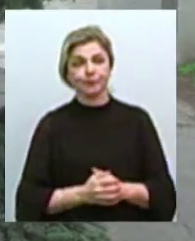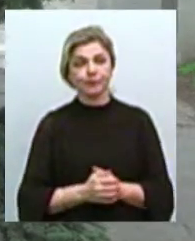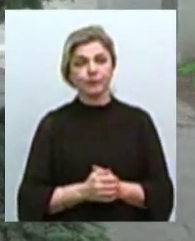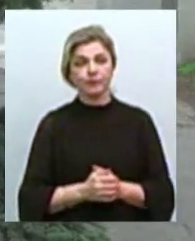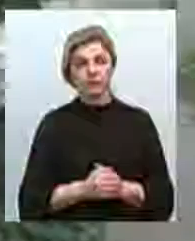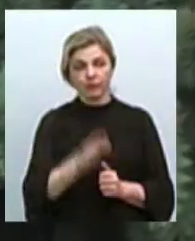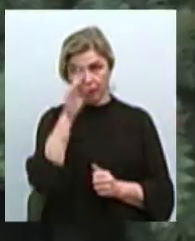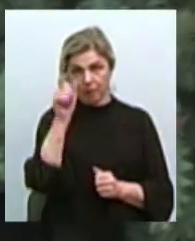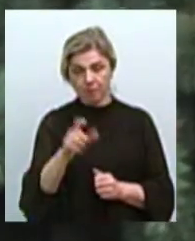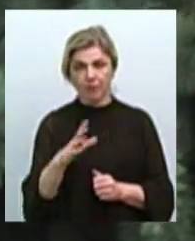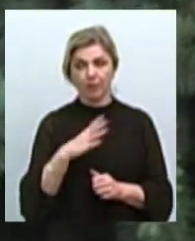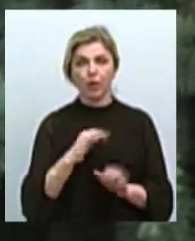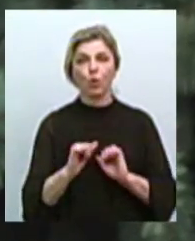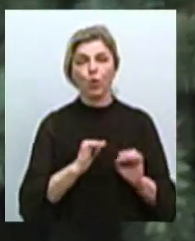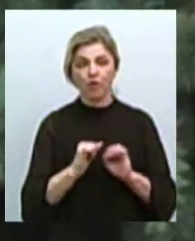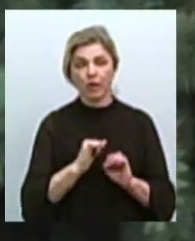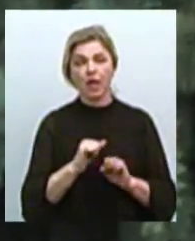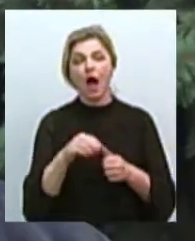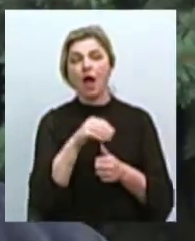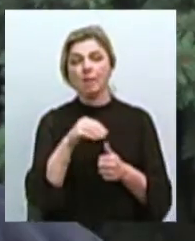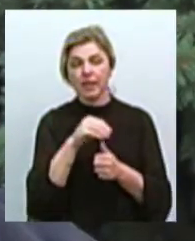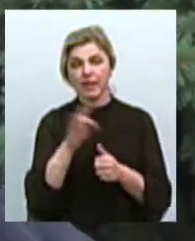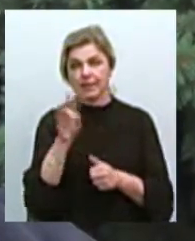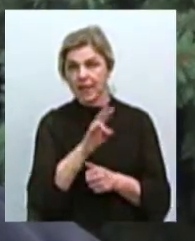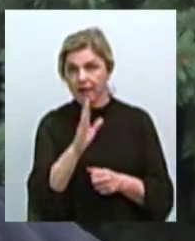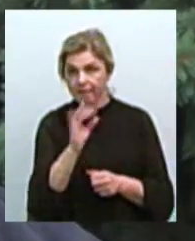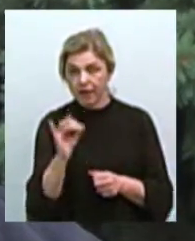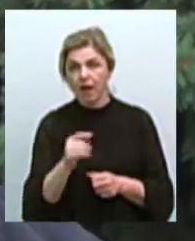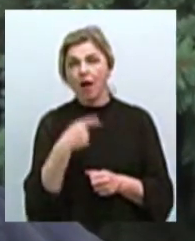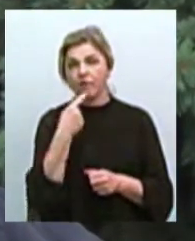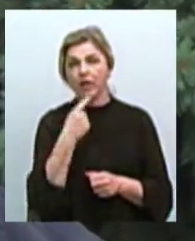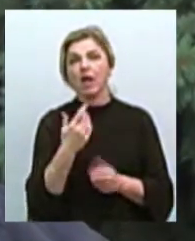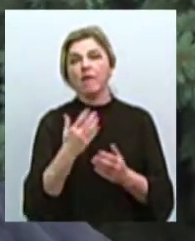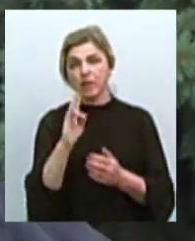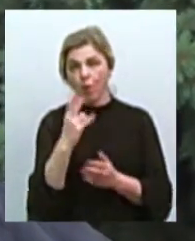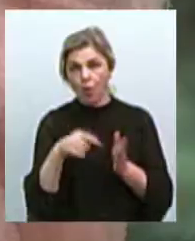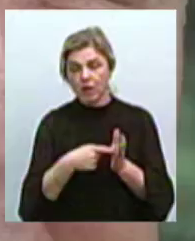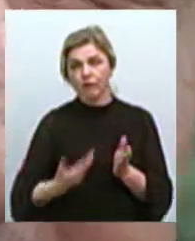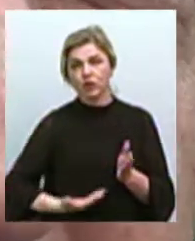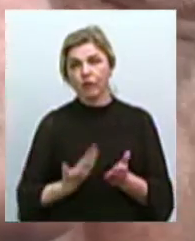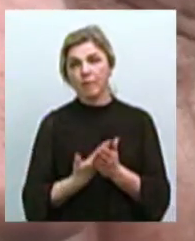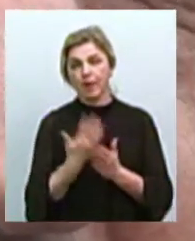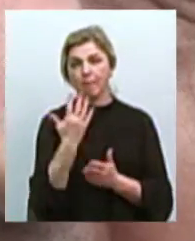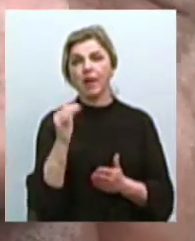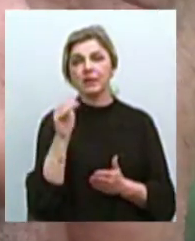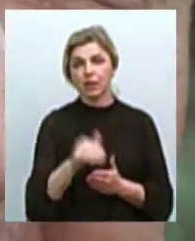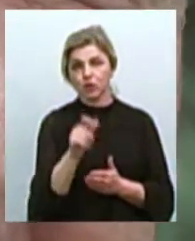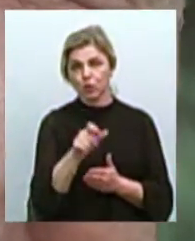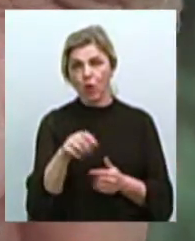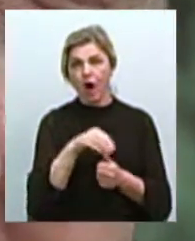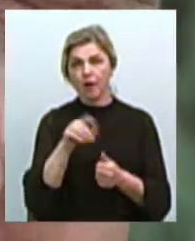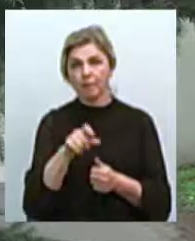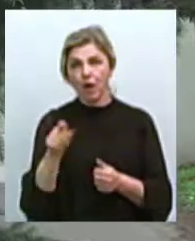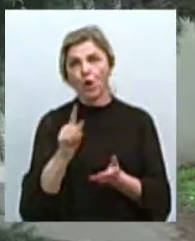зведення вірменської церкви. Відвідує її щонеділі. Говорить, у Миколаїві живуть близько п'яти тисяч вірмен. Усі вони мають безперешкодно та безпечно